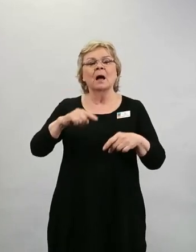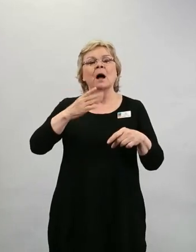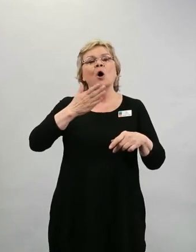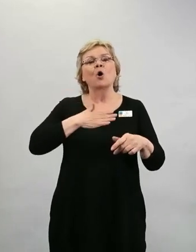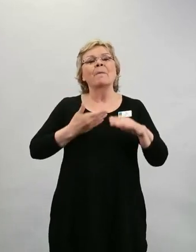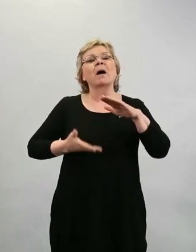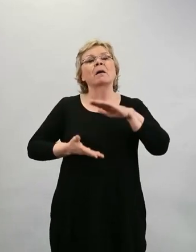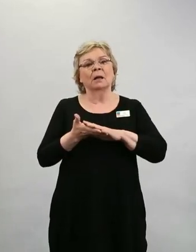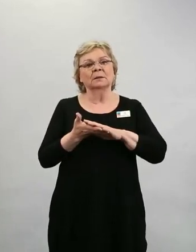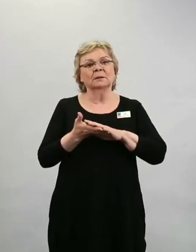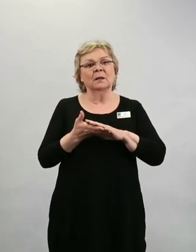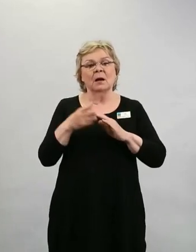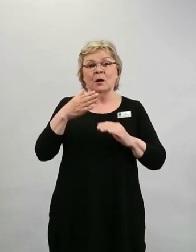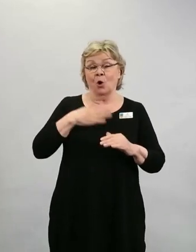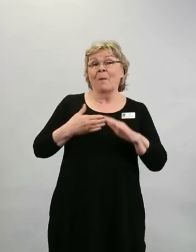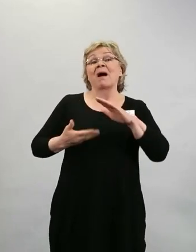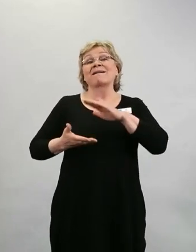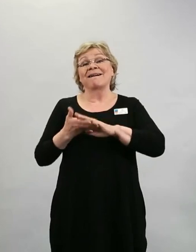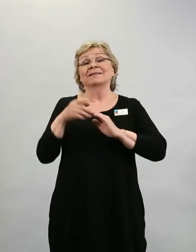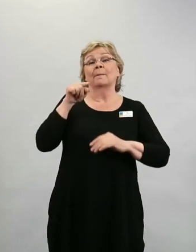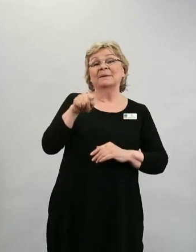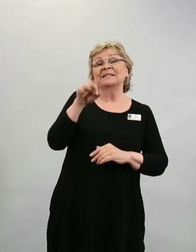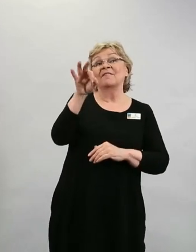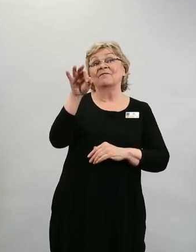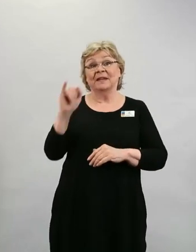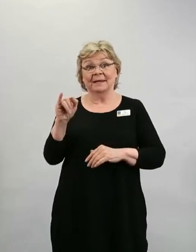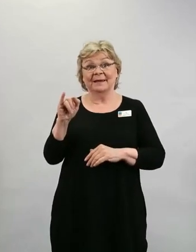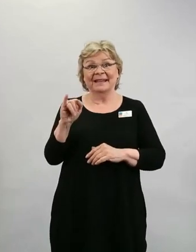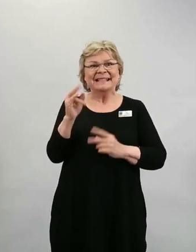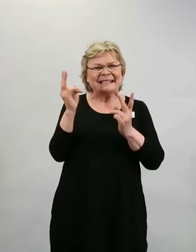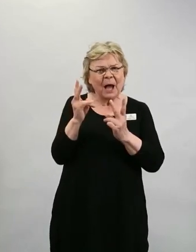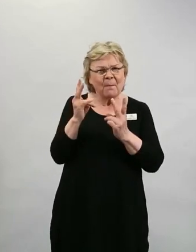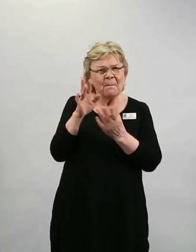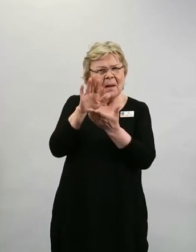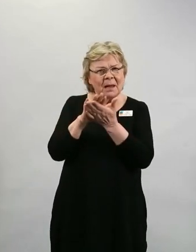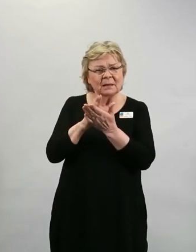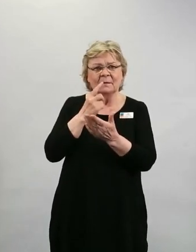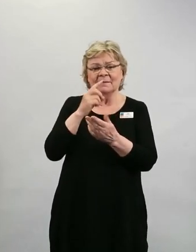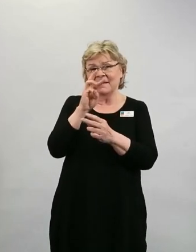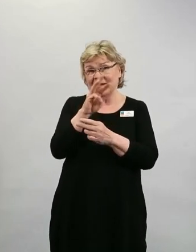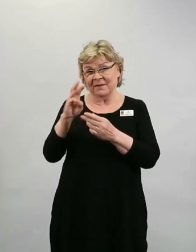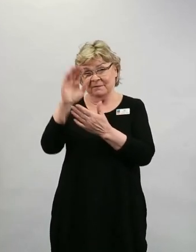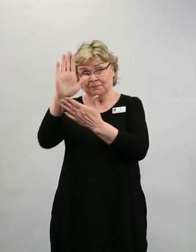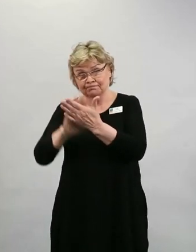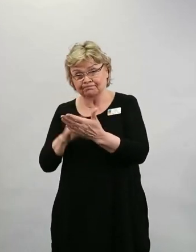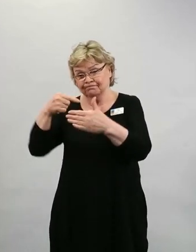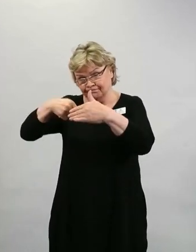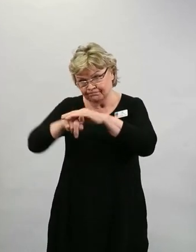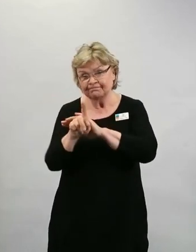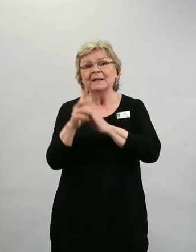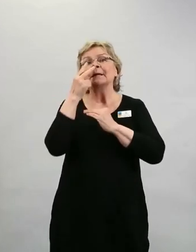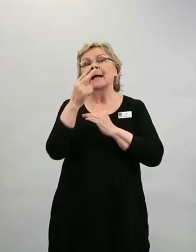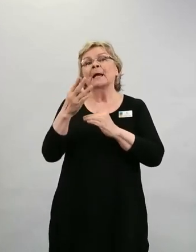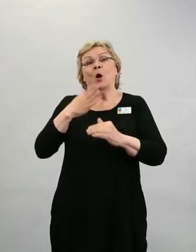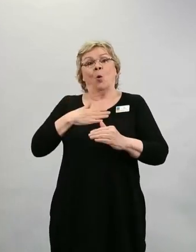.fi, mistä myös näkee muita omia terveystietojaan. Sinne tulee ensin tämän kuun lopulla